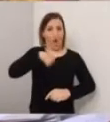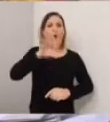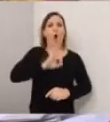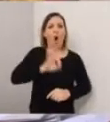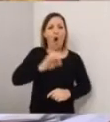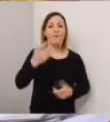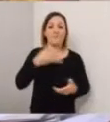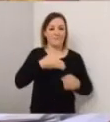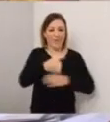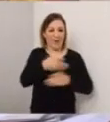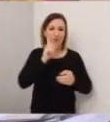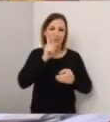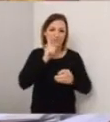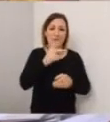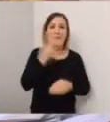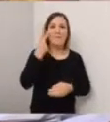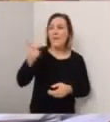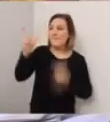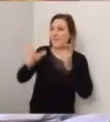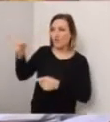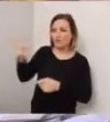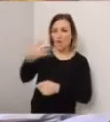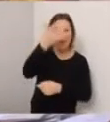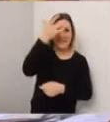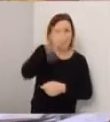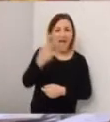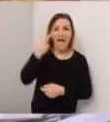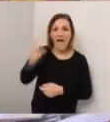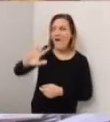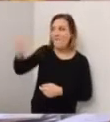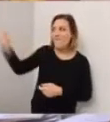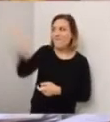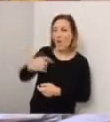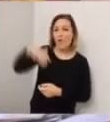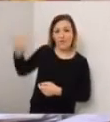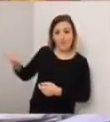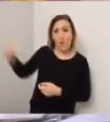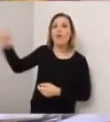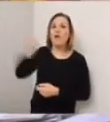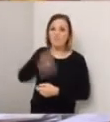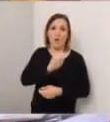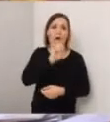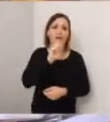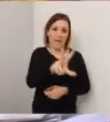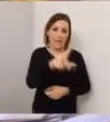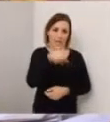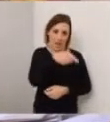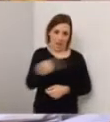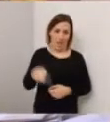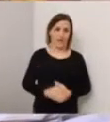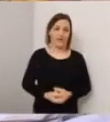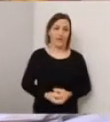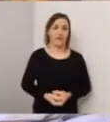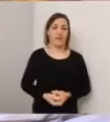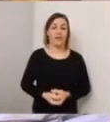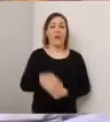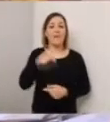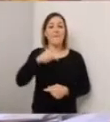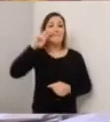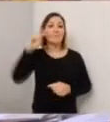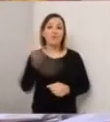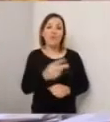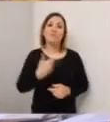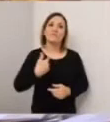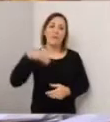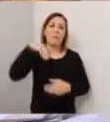delle persone che voi ritenete che siano venute da fuori e non si sono segnalate. Per cui, da questo punto di vista, noi ci siamo organizzati in questa